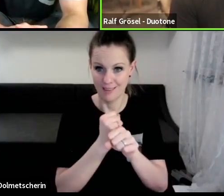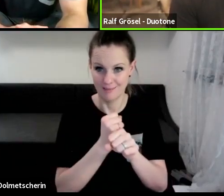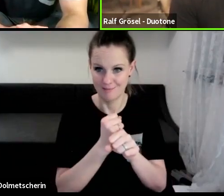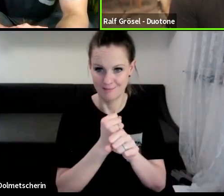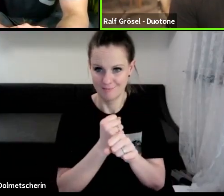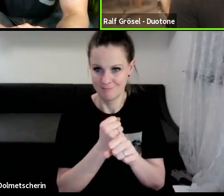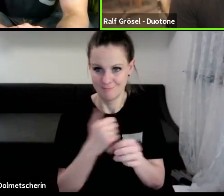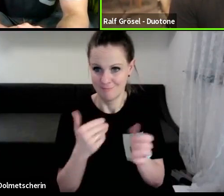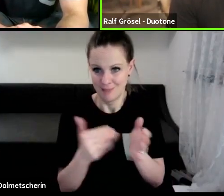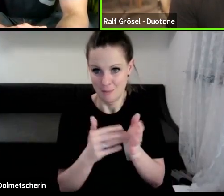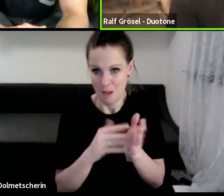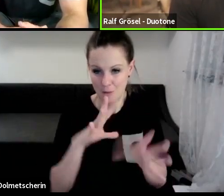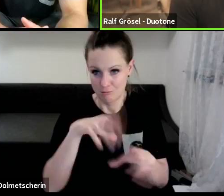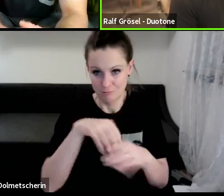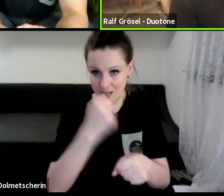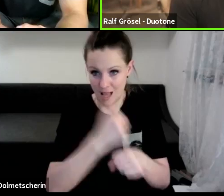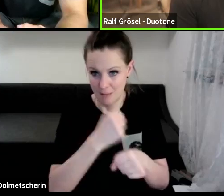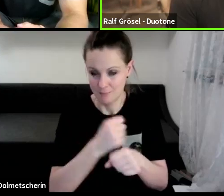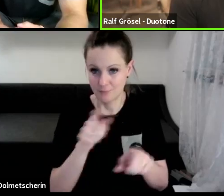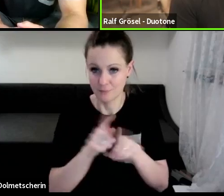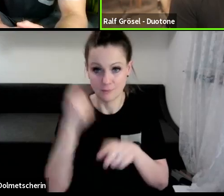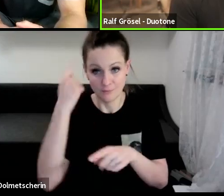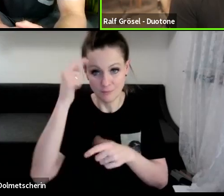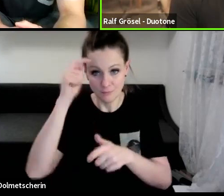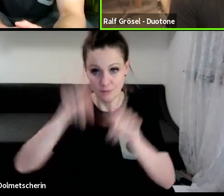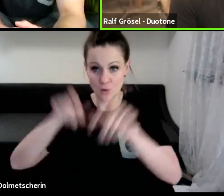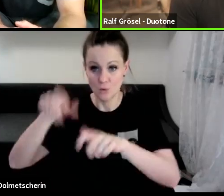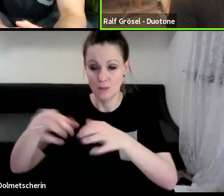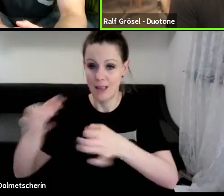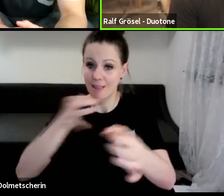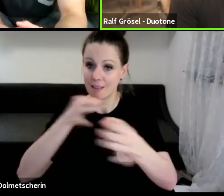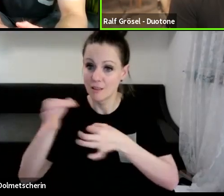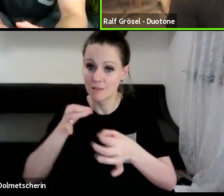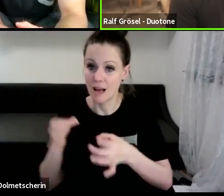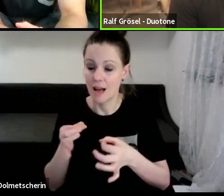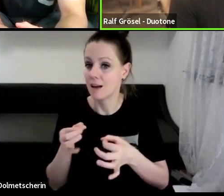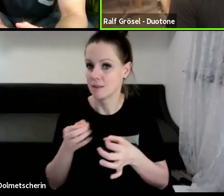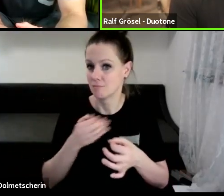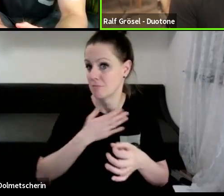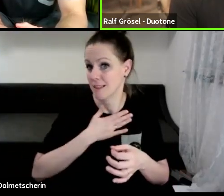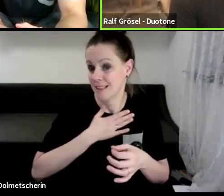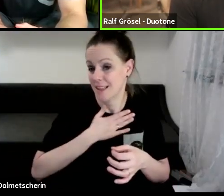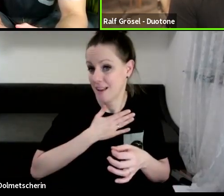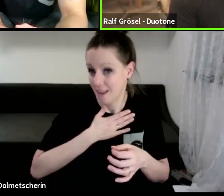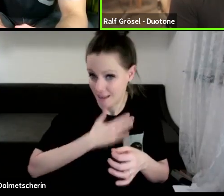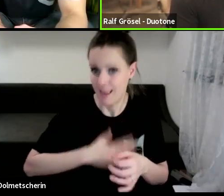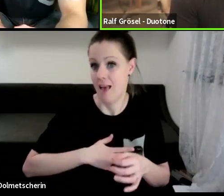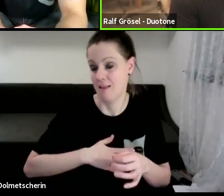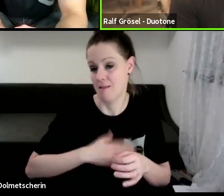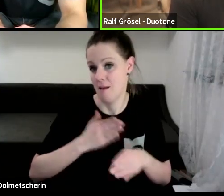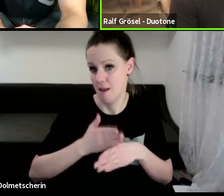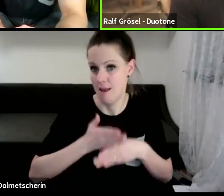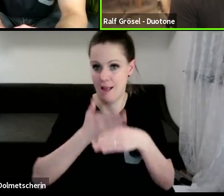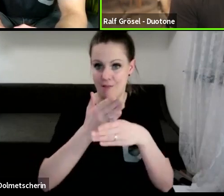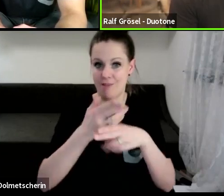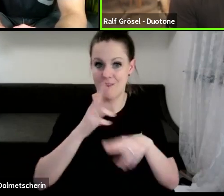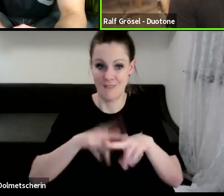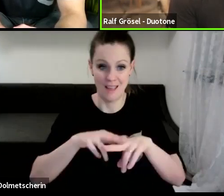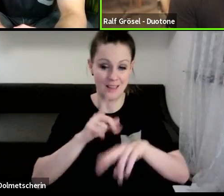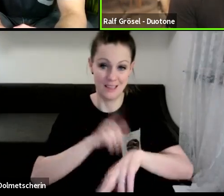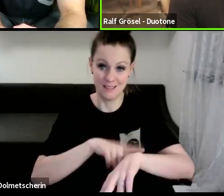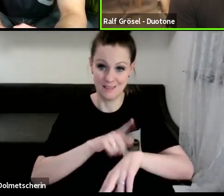Ich habe immer mal wieder Anfragen von Studenten, die ich gerne versuche, weiterzuhelfen, solange das mir meine Zeit